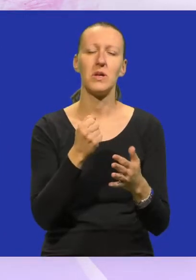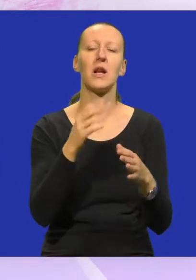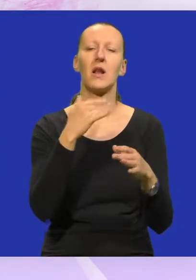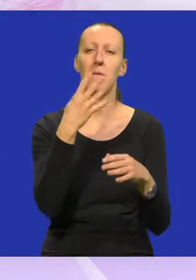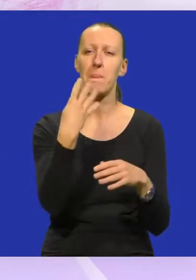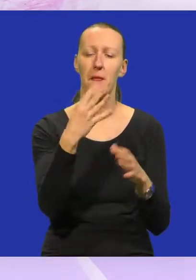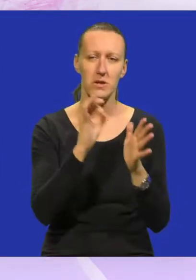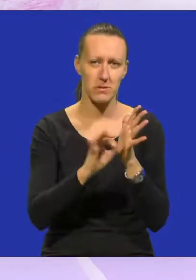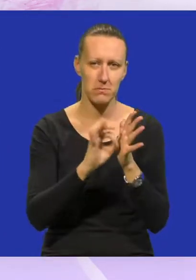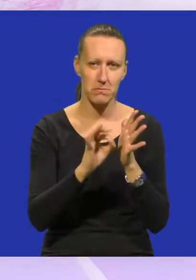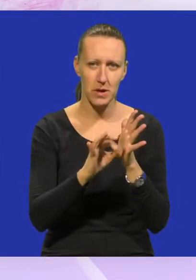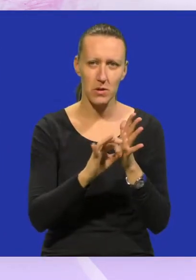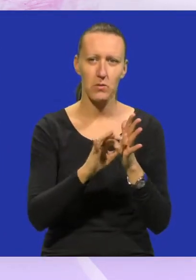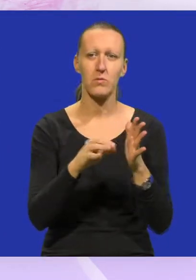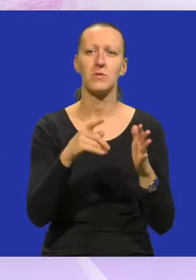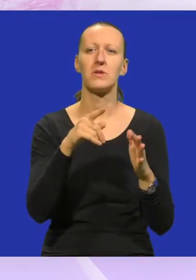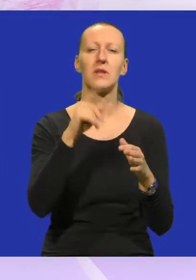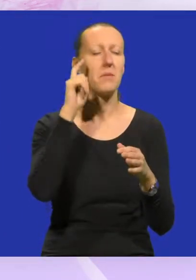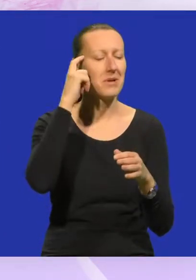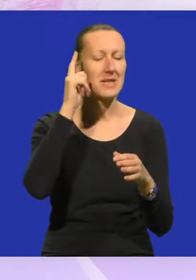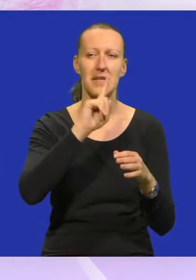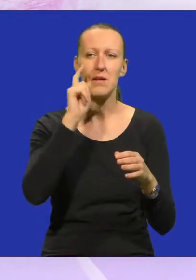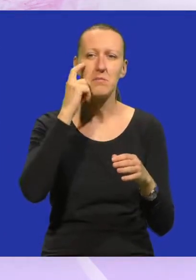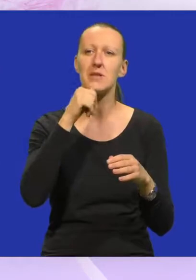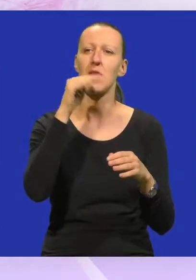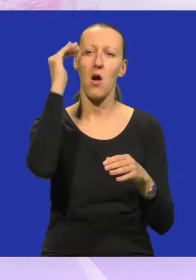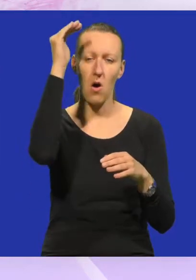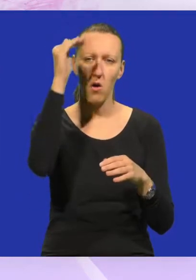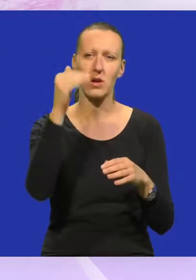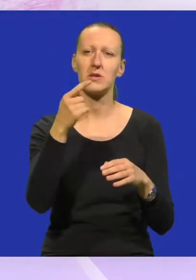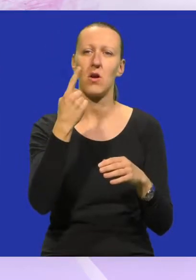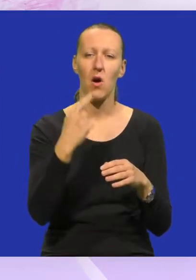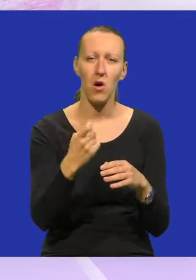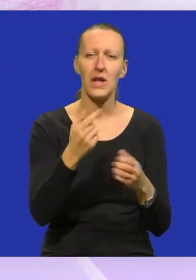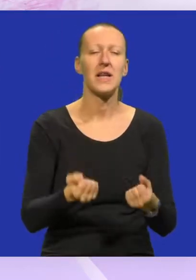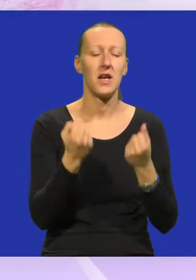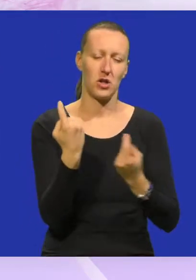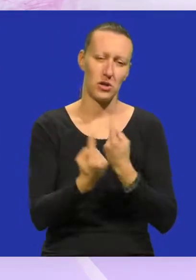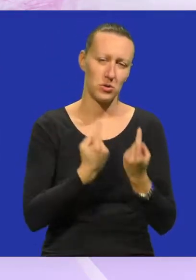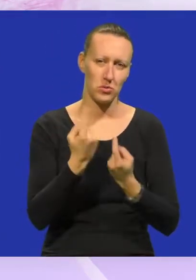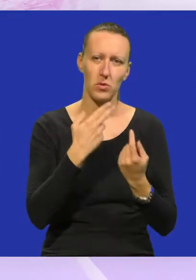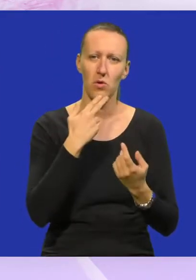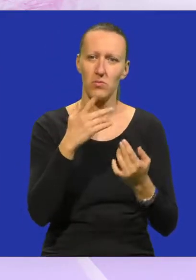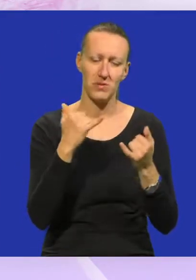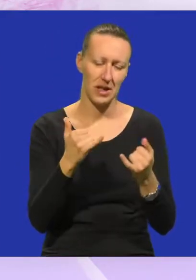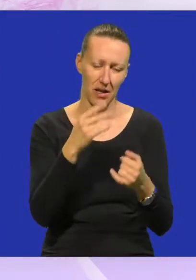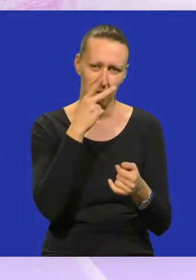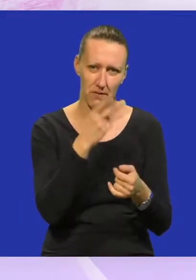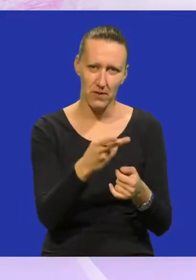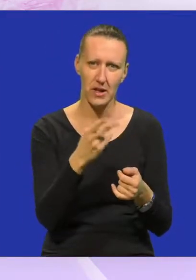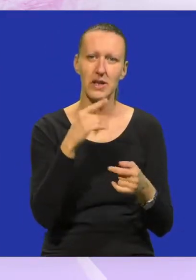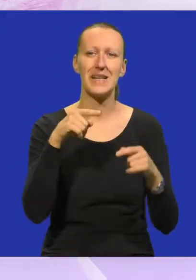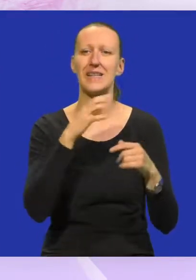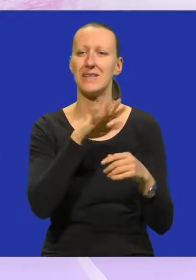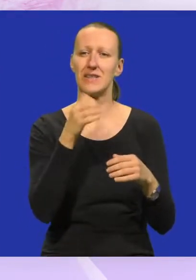četrdesetak minuta odvratiti misli djeci, a i odraslima od teške situacije u kojim se nalazi i